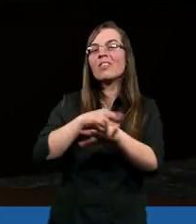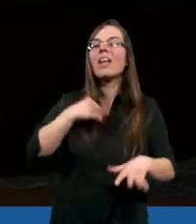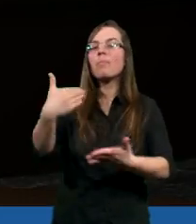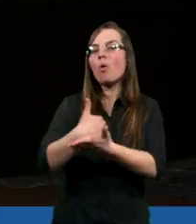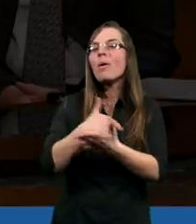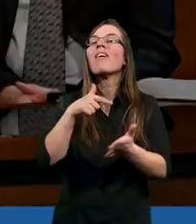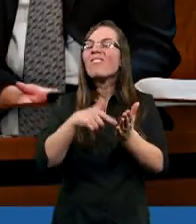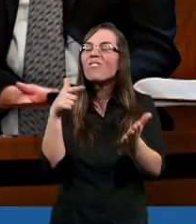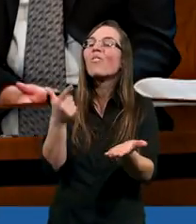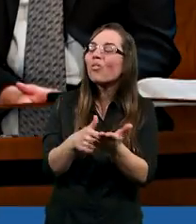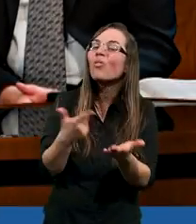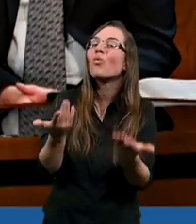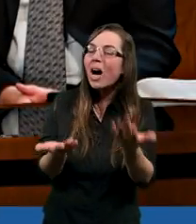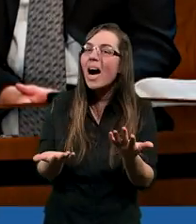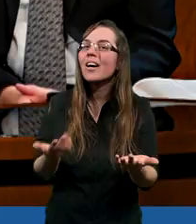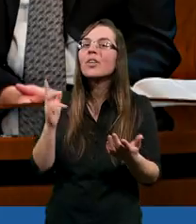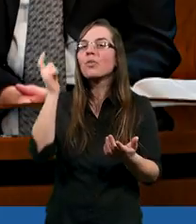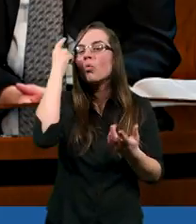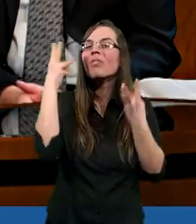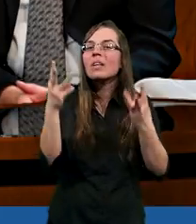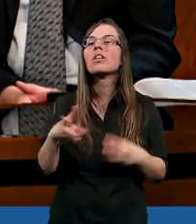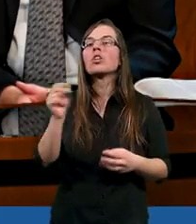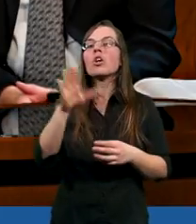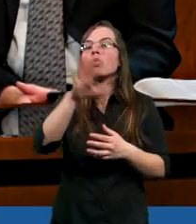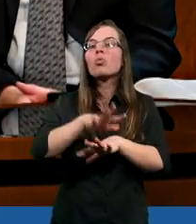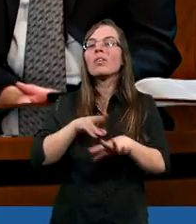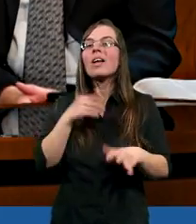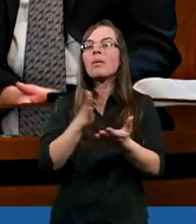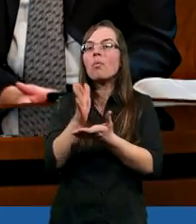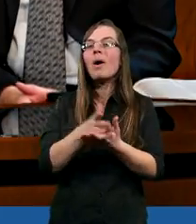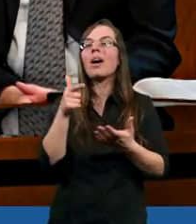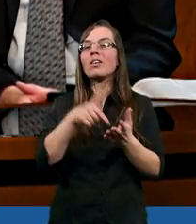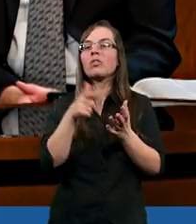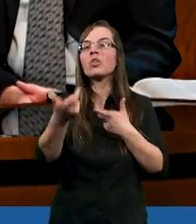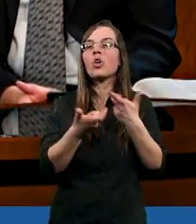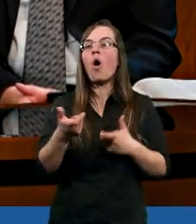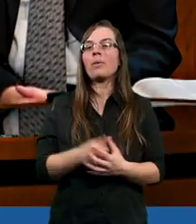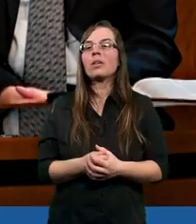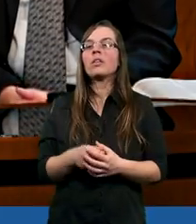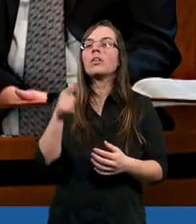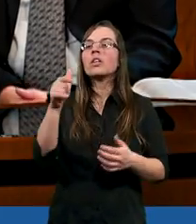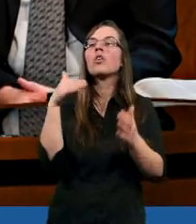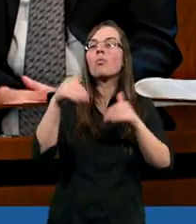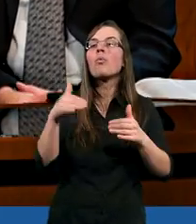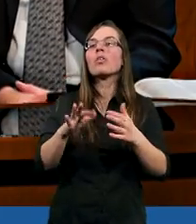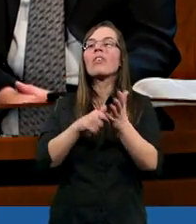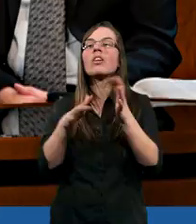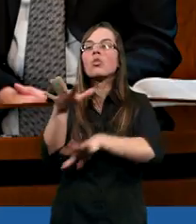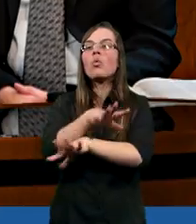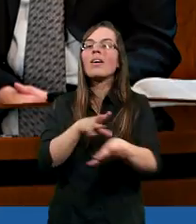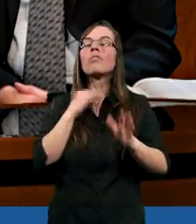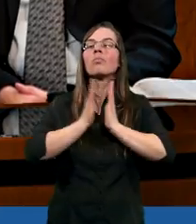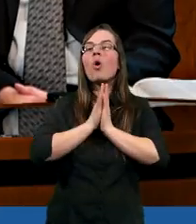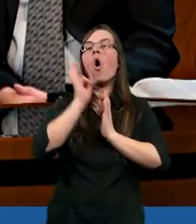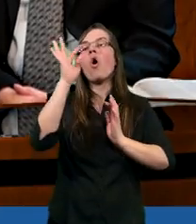charaktery. A no właśnie. Ja tu jednak coś, coś, coś głębszego chciałbym wyciągnąć. Grzegorz? No modlitwa o Ducha